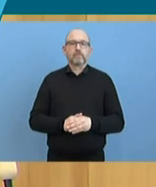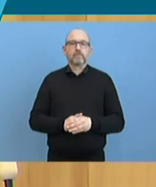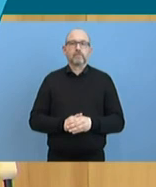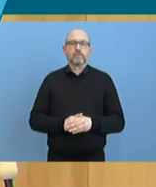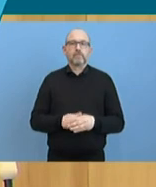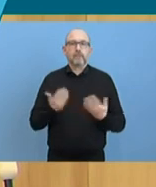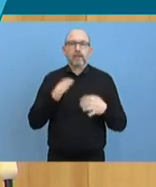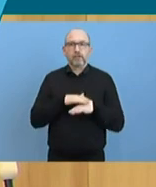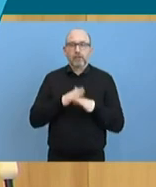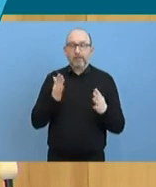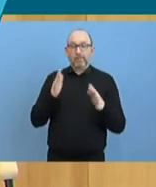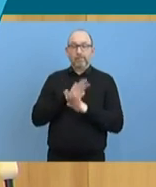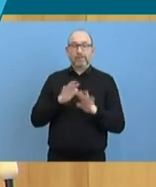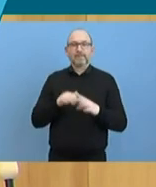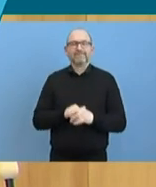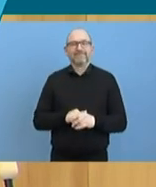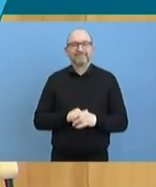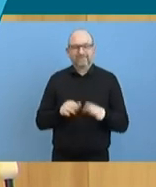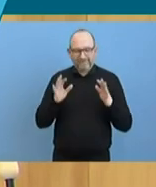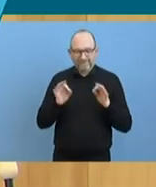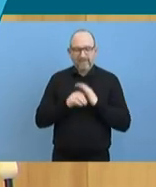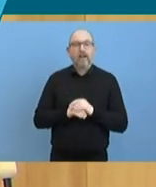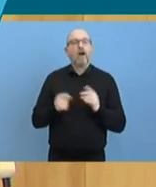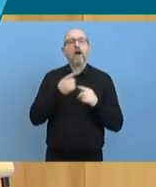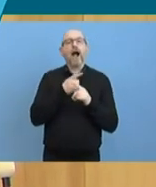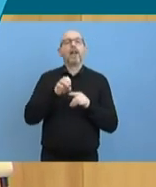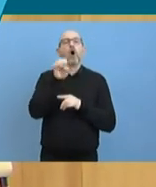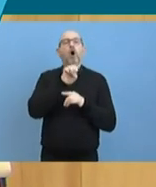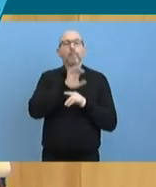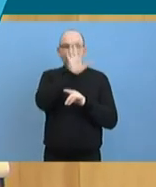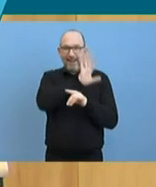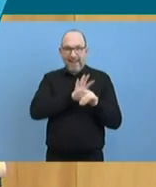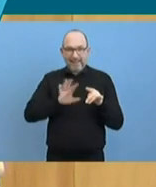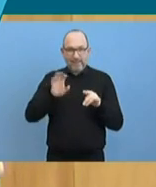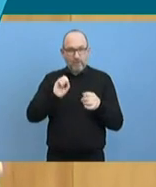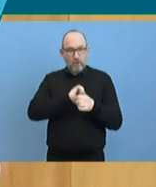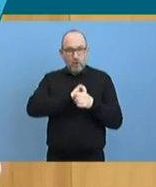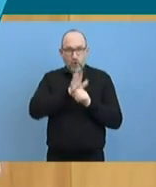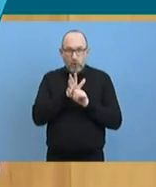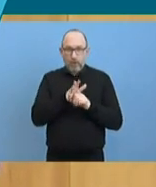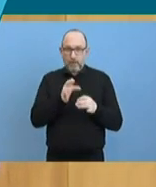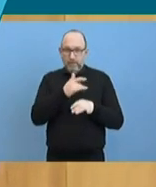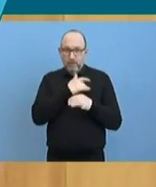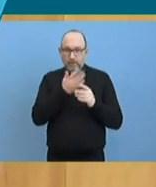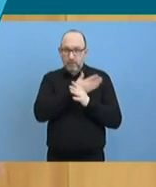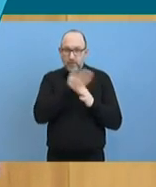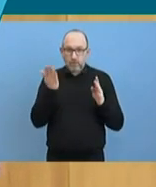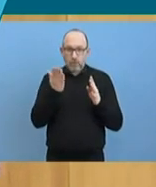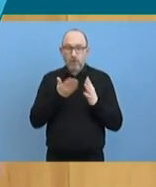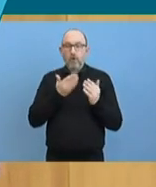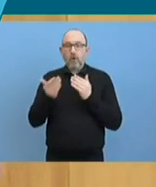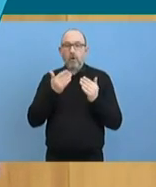In allen europäischen Ländern, die vom Coronavirus betroffen sind, sieht das Verhältnis von Infizierten zu